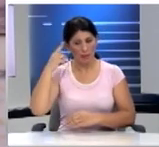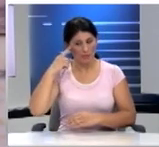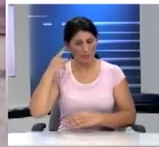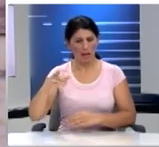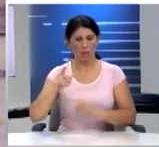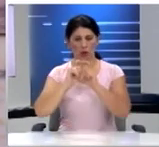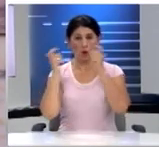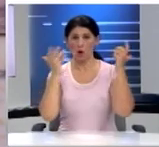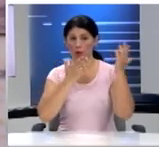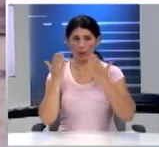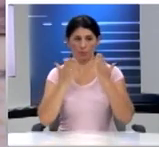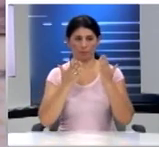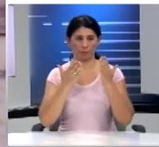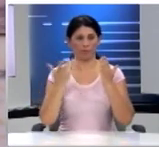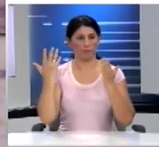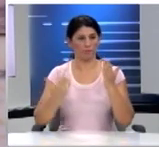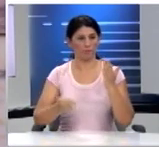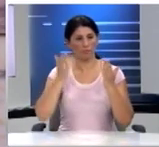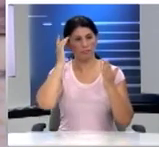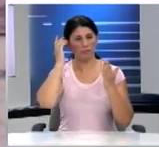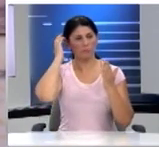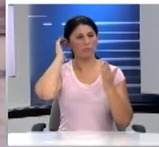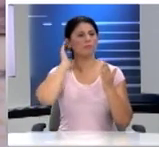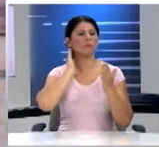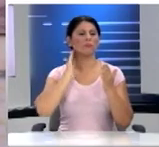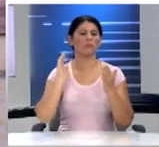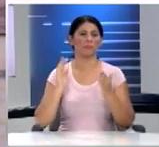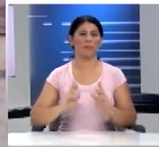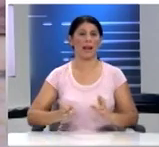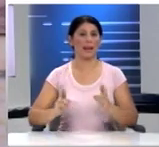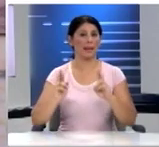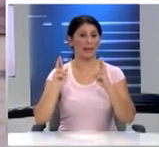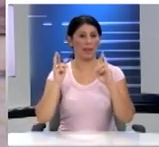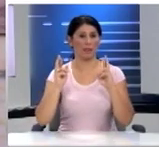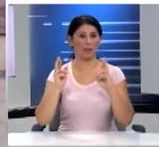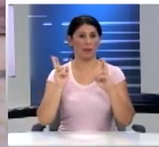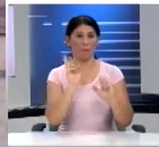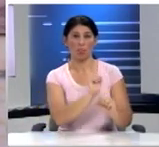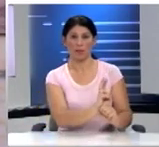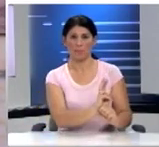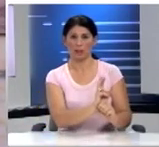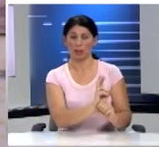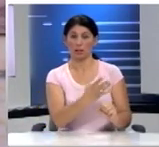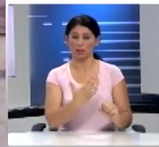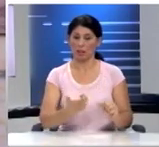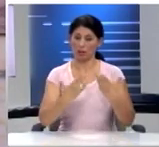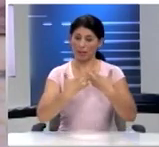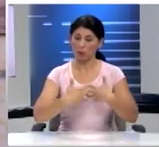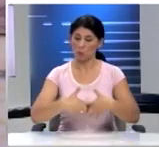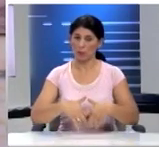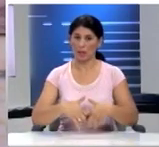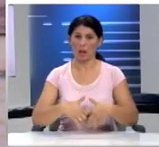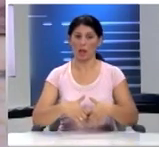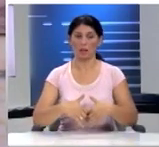σχολεία να έχουν ενεργειακές ενεργειακά αποθέματα να έχουν λειτουργία